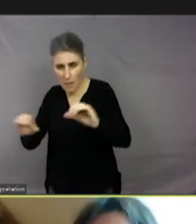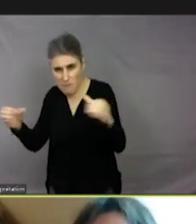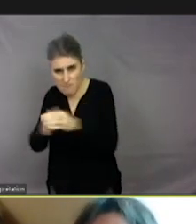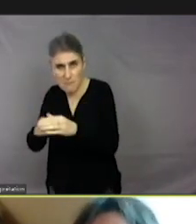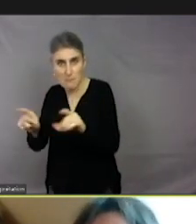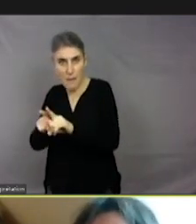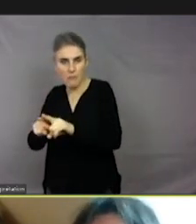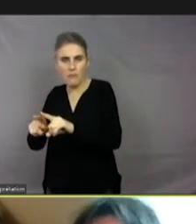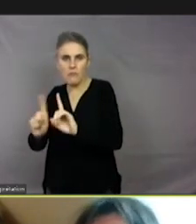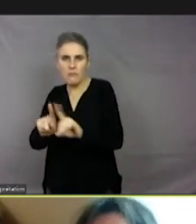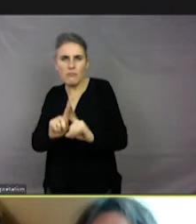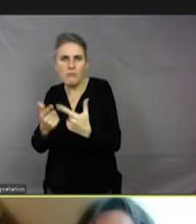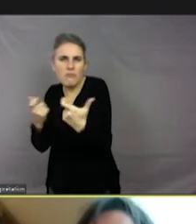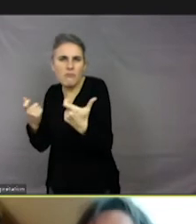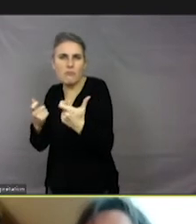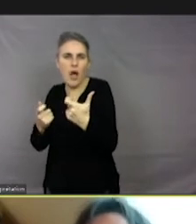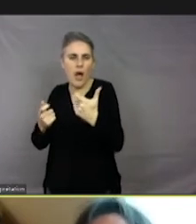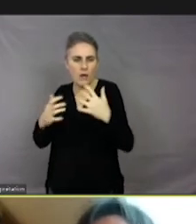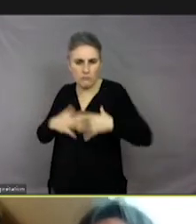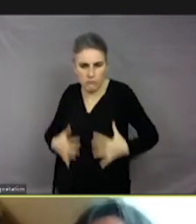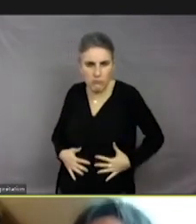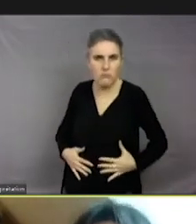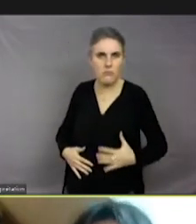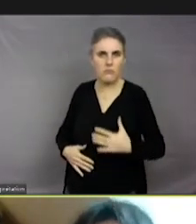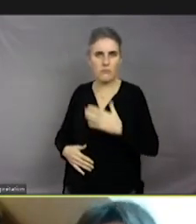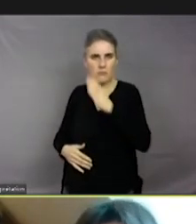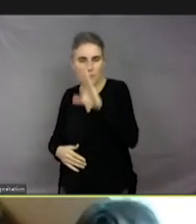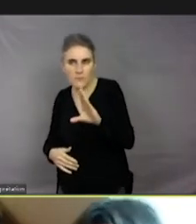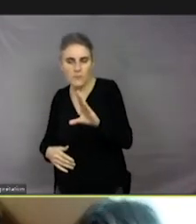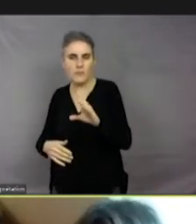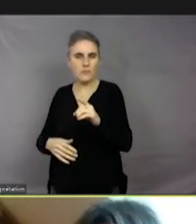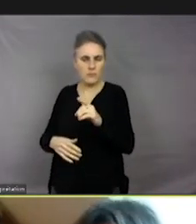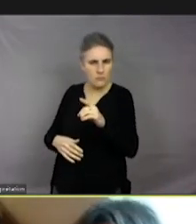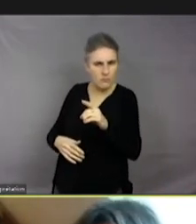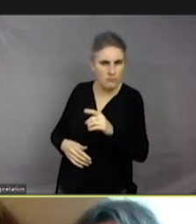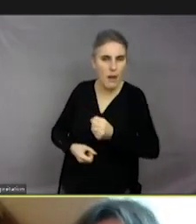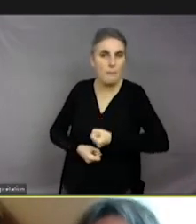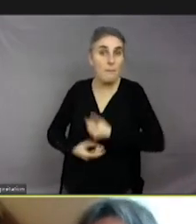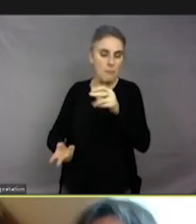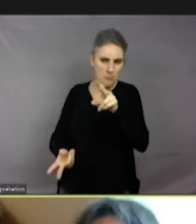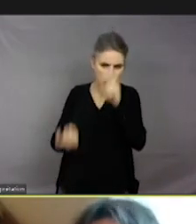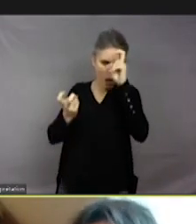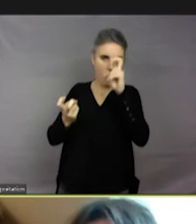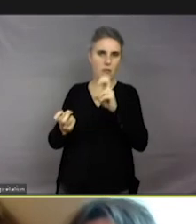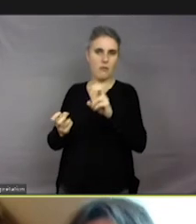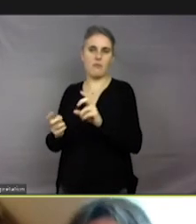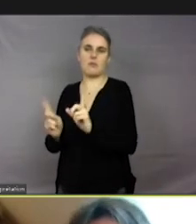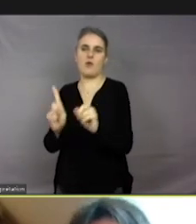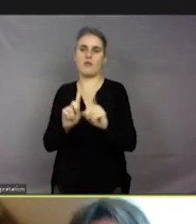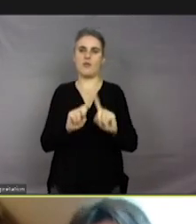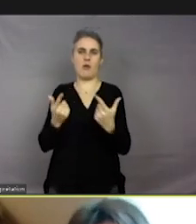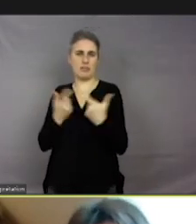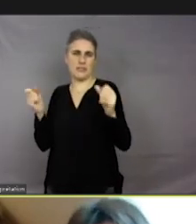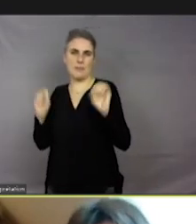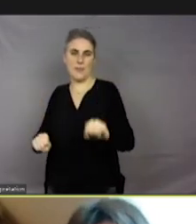d'attitudes et une multitude de façons de s'exprimer. Alors, c'est pour ça que